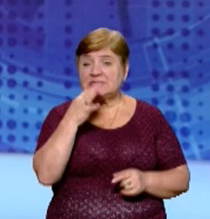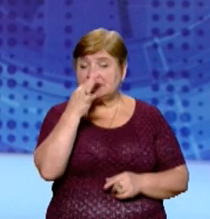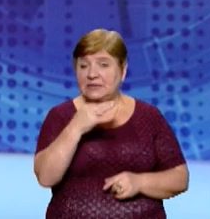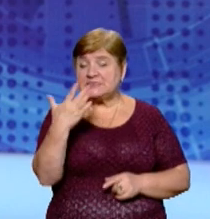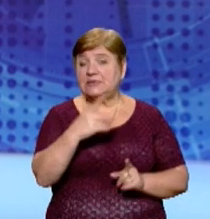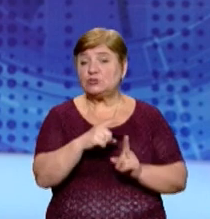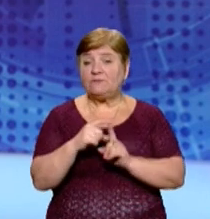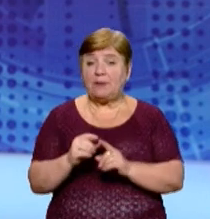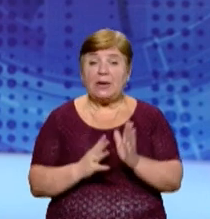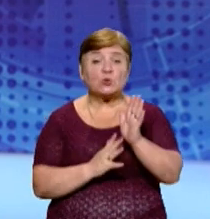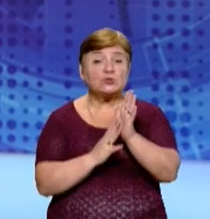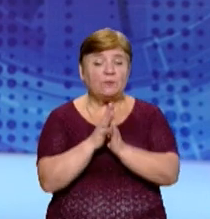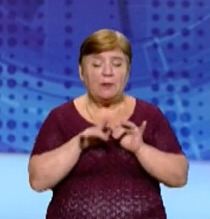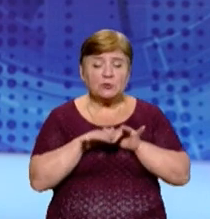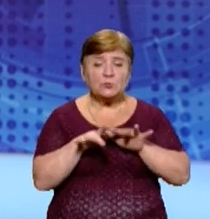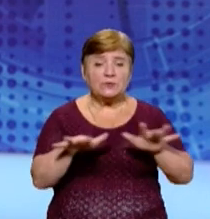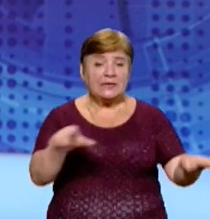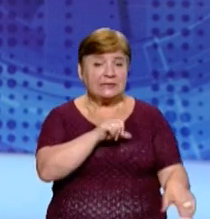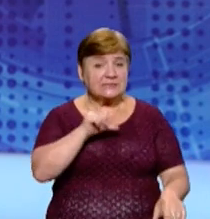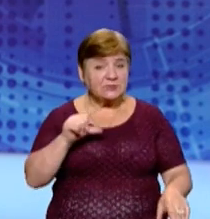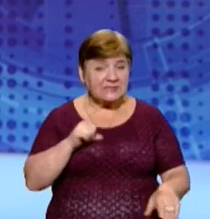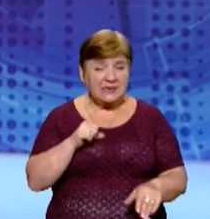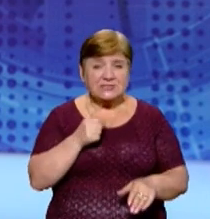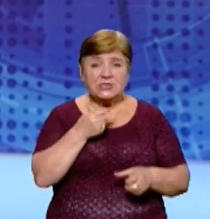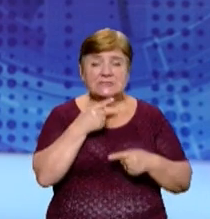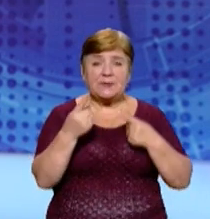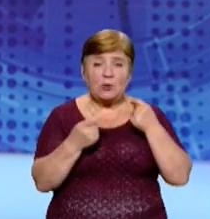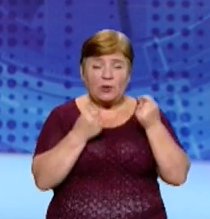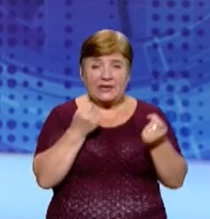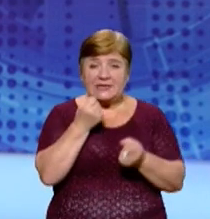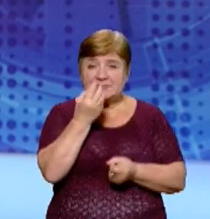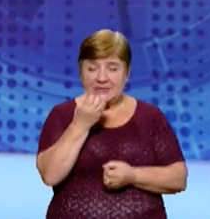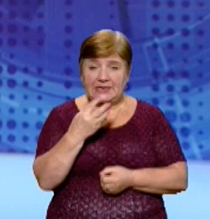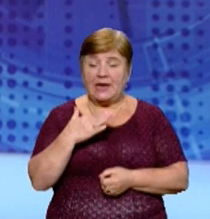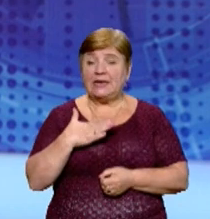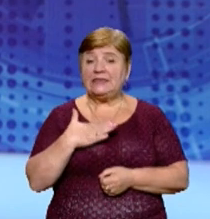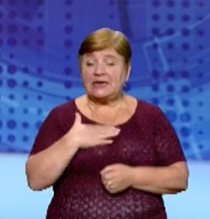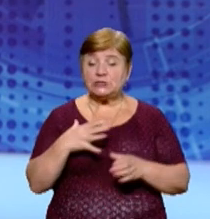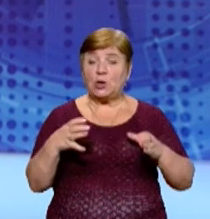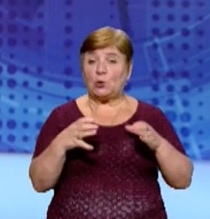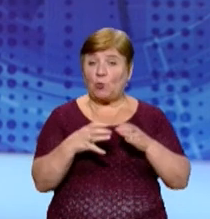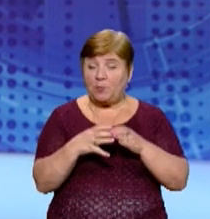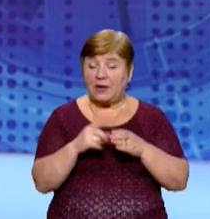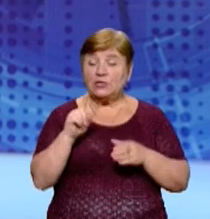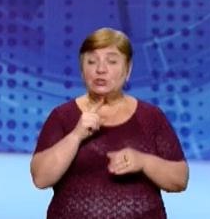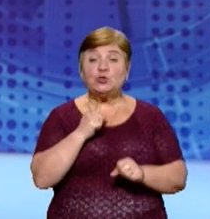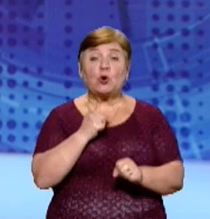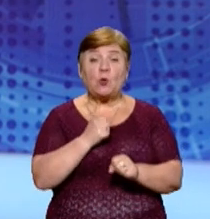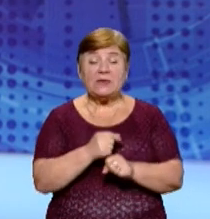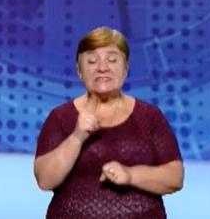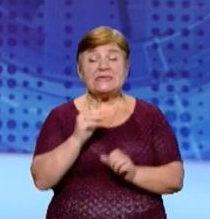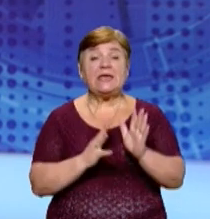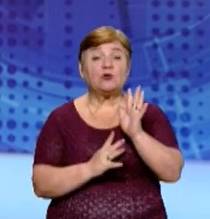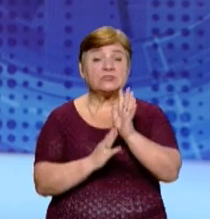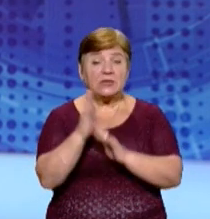За її словами, рослина розповсюджується самостійно через пилок під час цвітіння. Наша знімальна група з'ясовувала, що роблять із цією